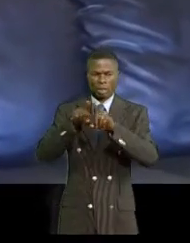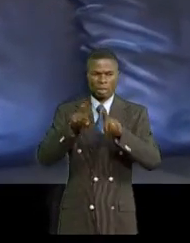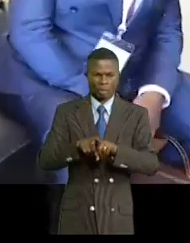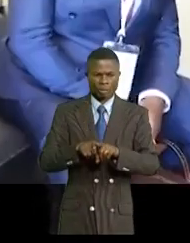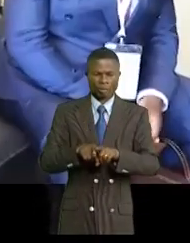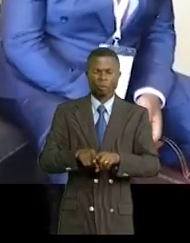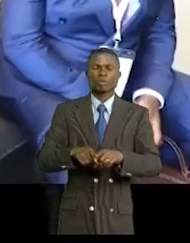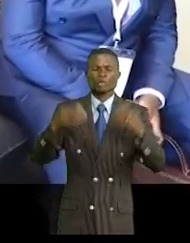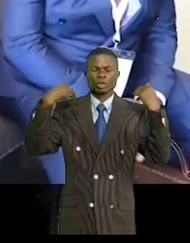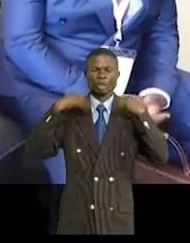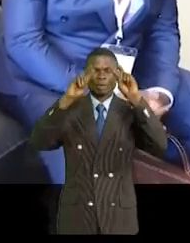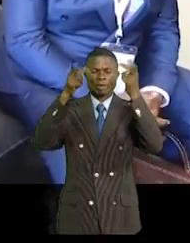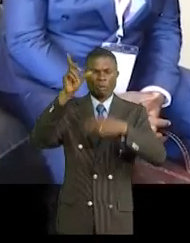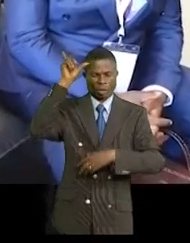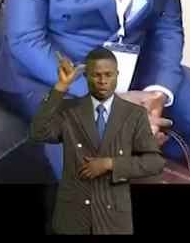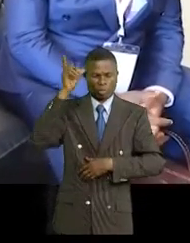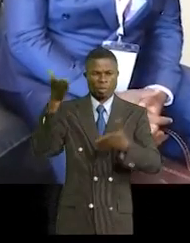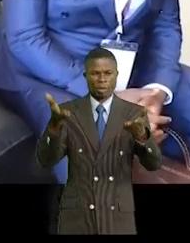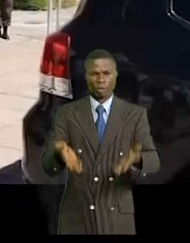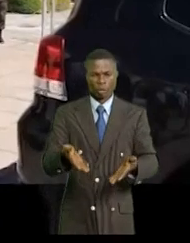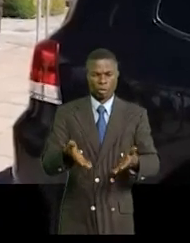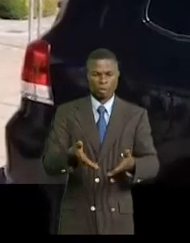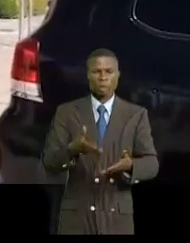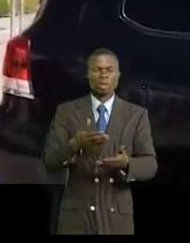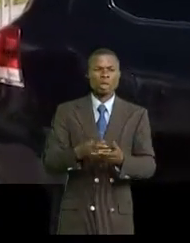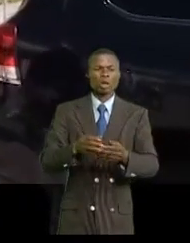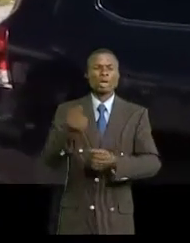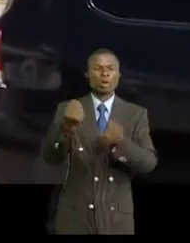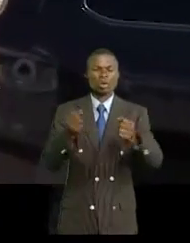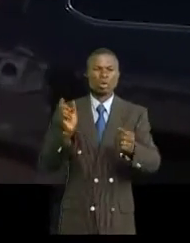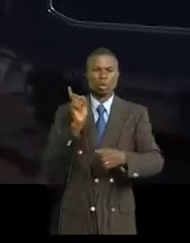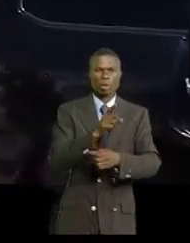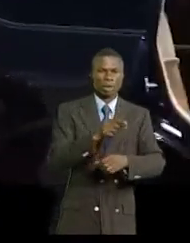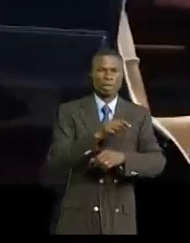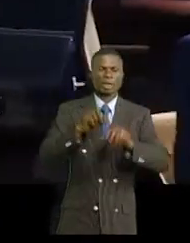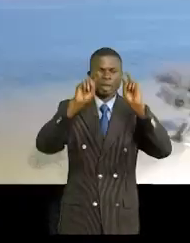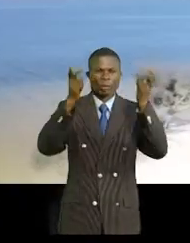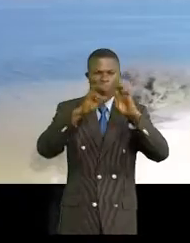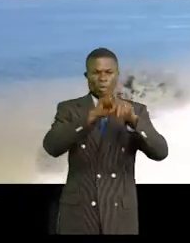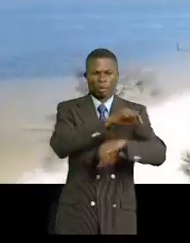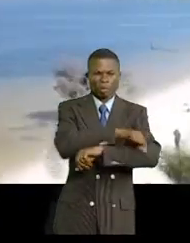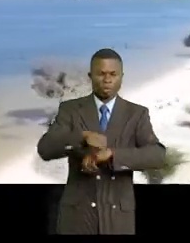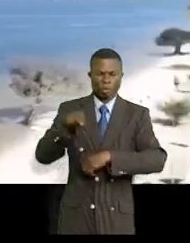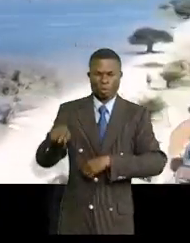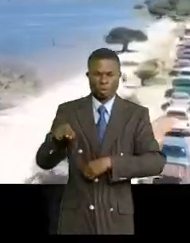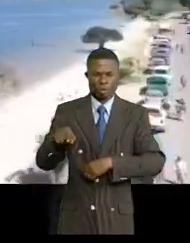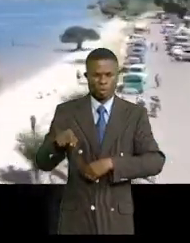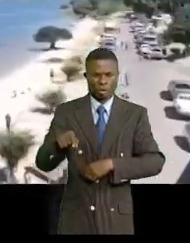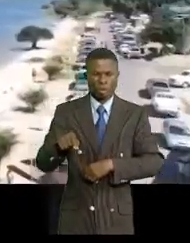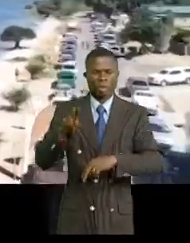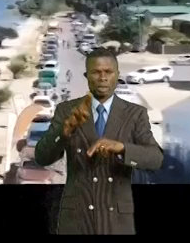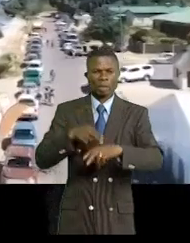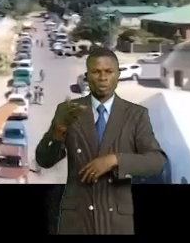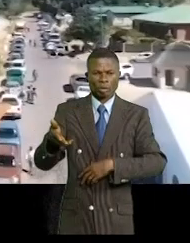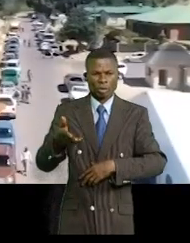de Lubumbashi Guylain Robert Lubaba Buluma Tout de suite le cortège a pris la direction de la cité balnéaire de Sanfia à 75 km